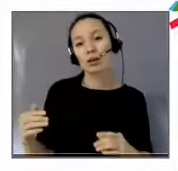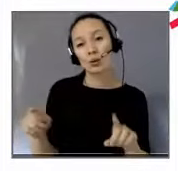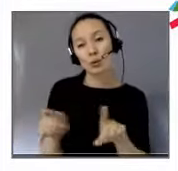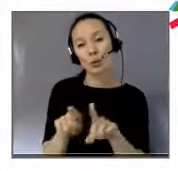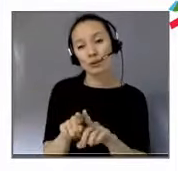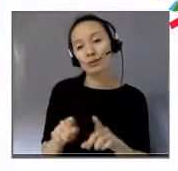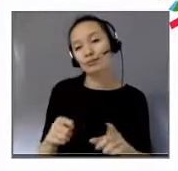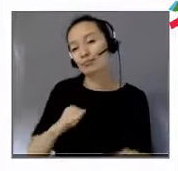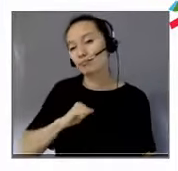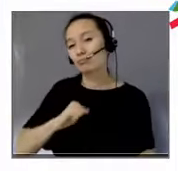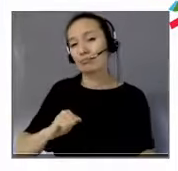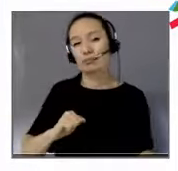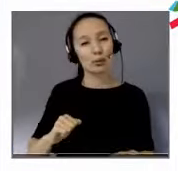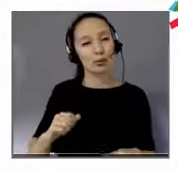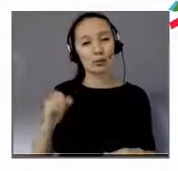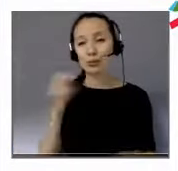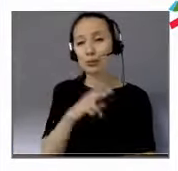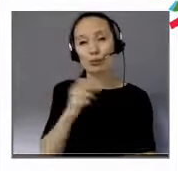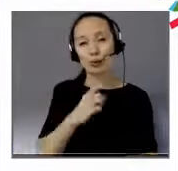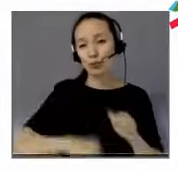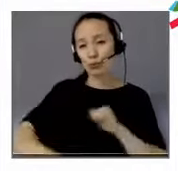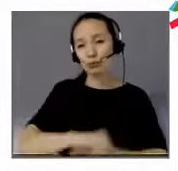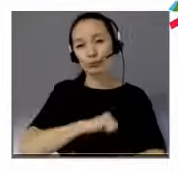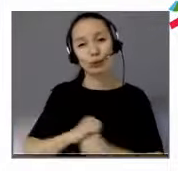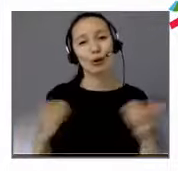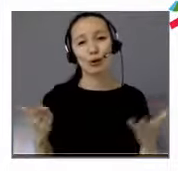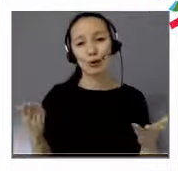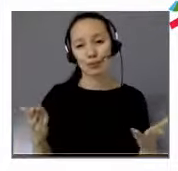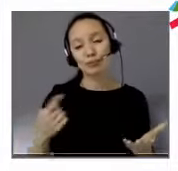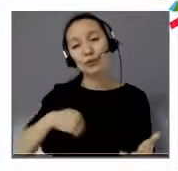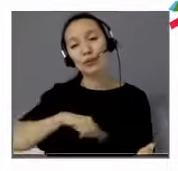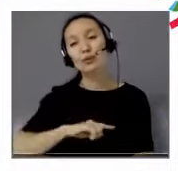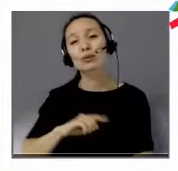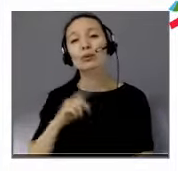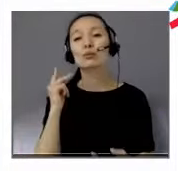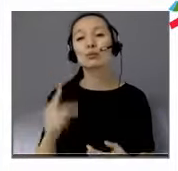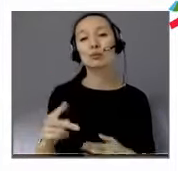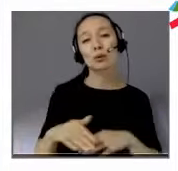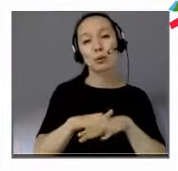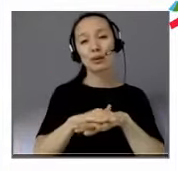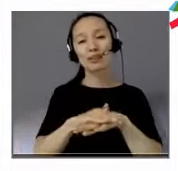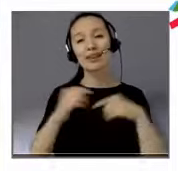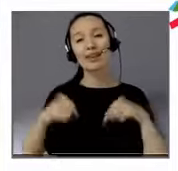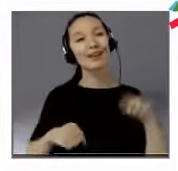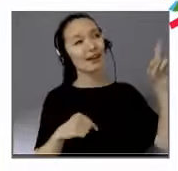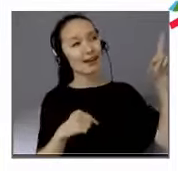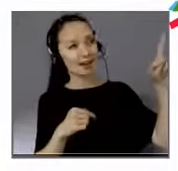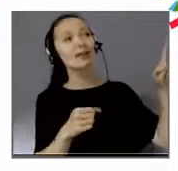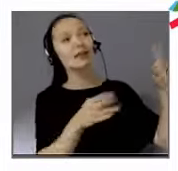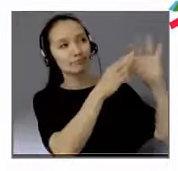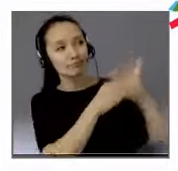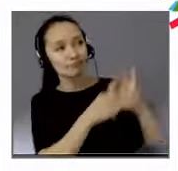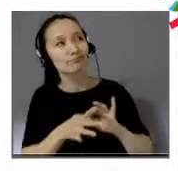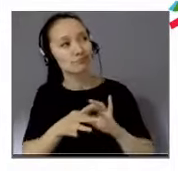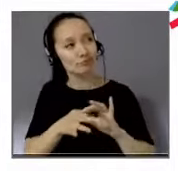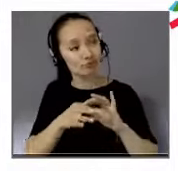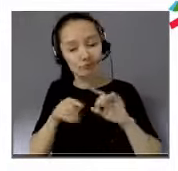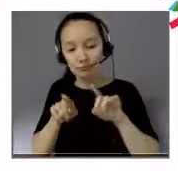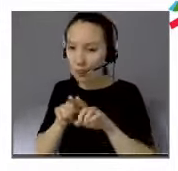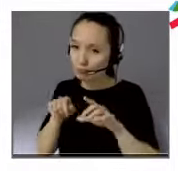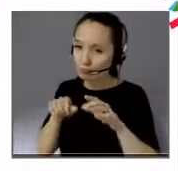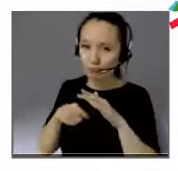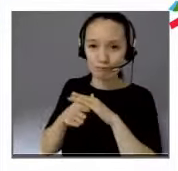en adhésion avec la politique d'État. Donc on accompagne les personnes, donc les jeunes et les moins jeunes, donc l